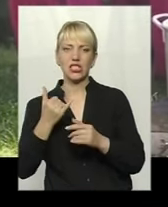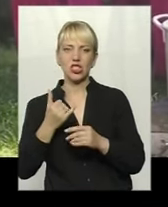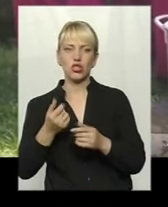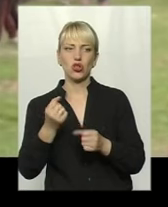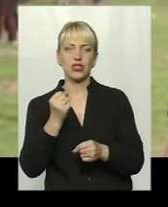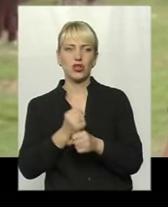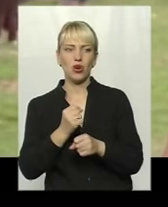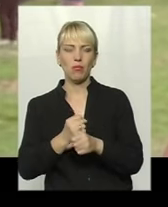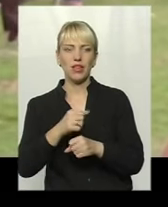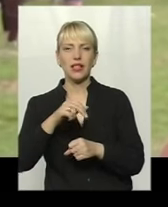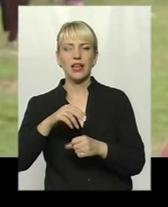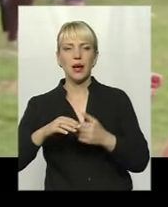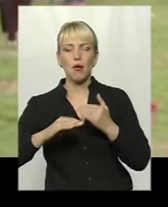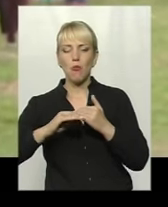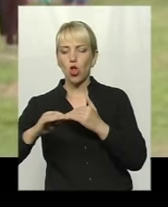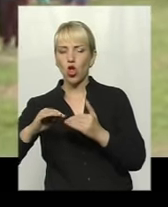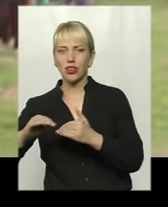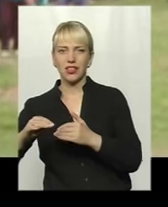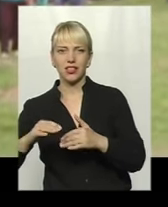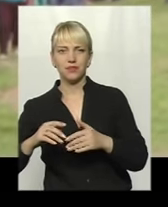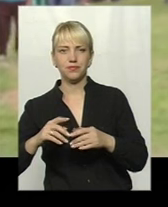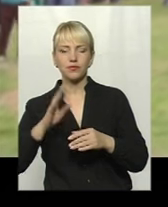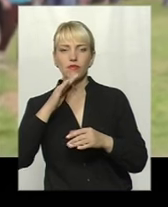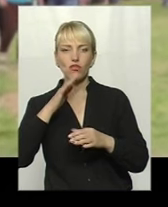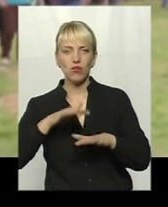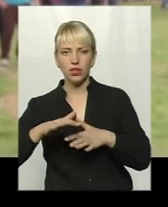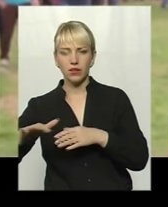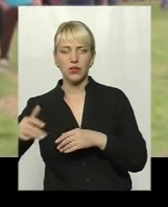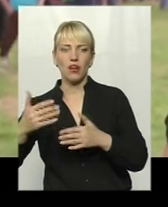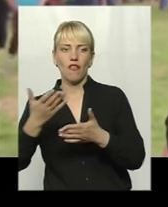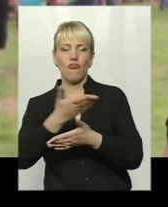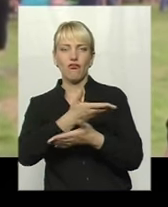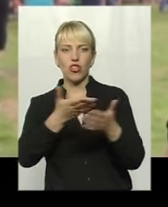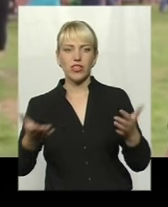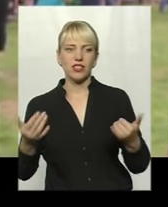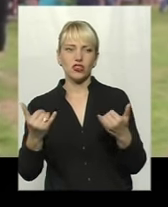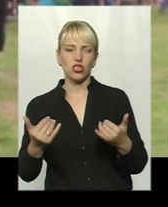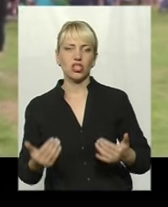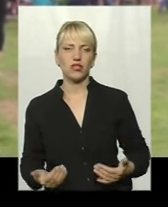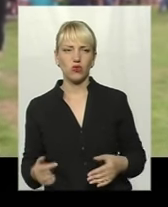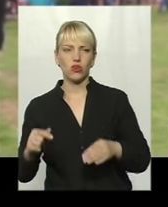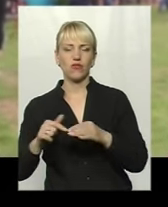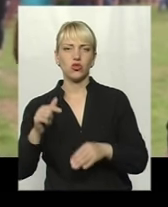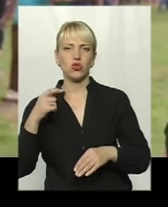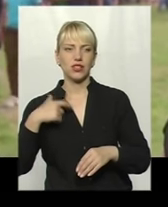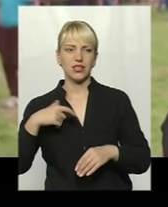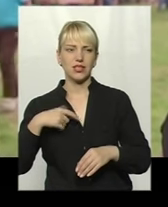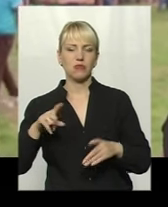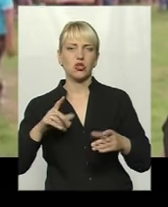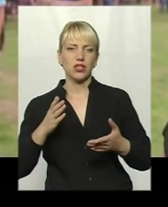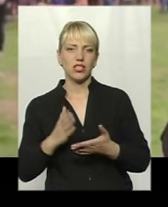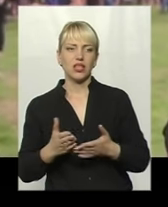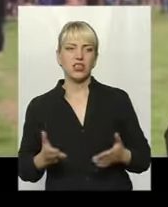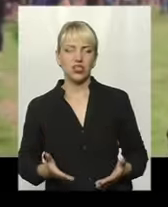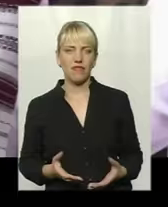плоти. Вони, ну, як вам сказати, вони сьогодні живуть, живуть. Вони відчули себе, що вони є сьогодні живе село,